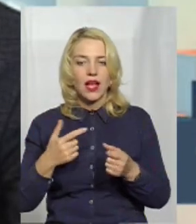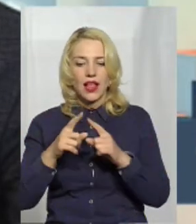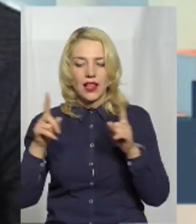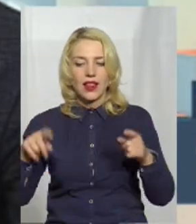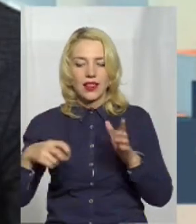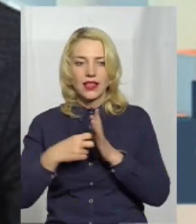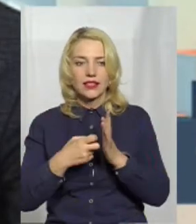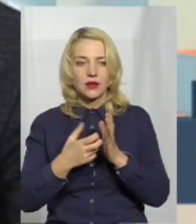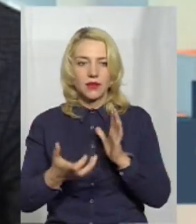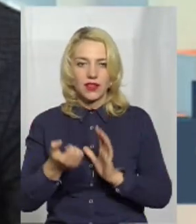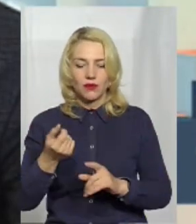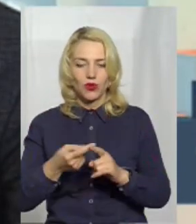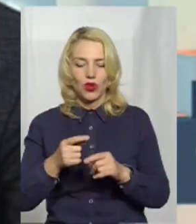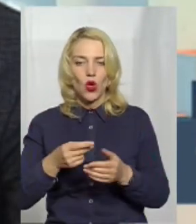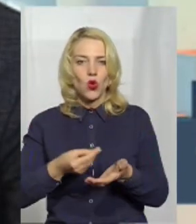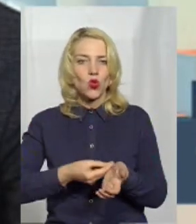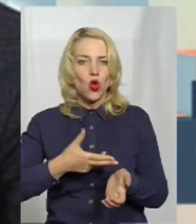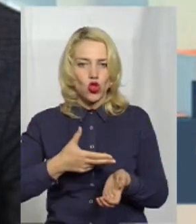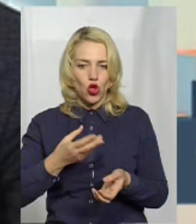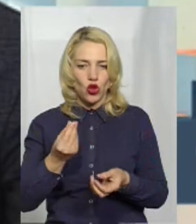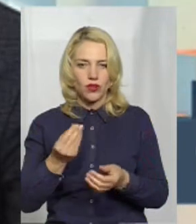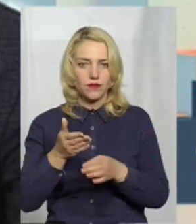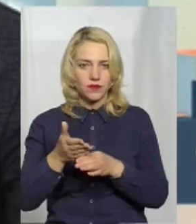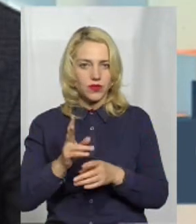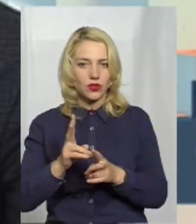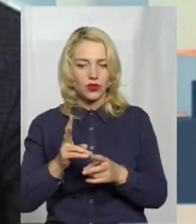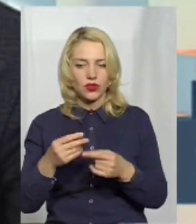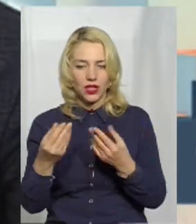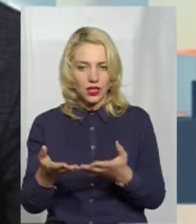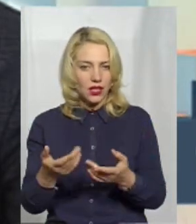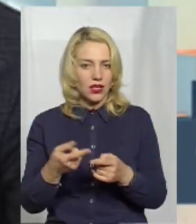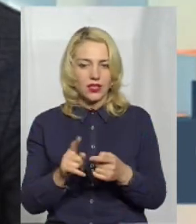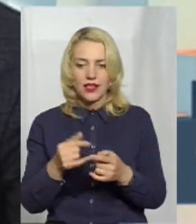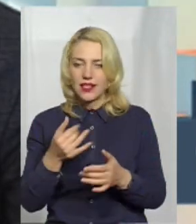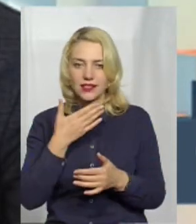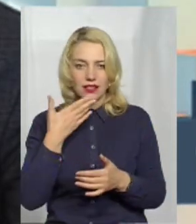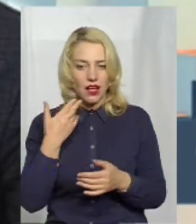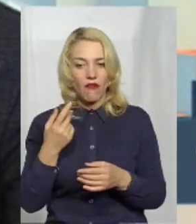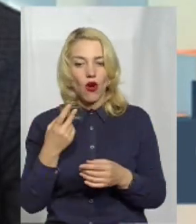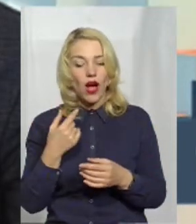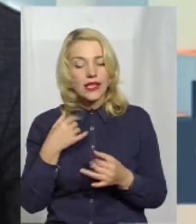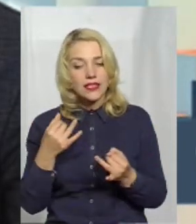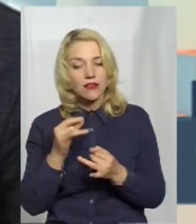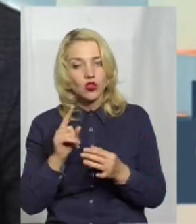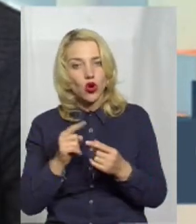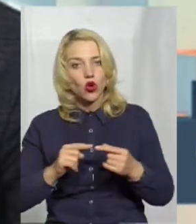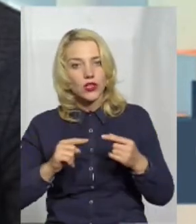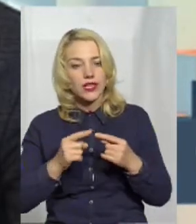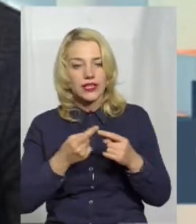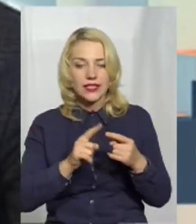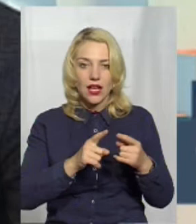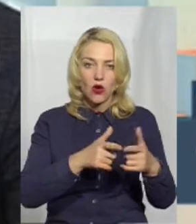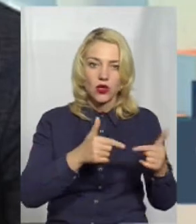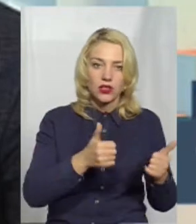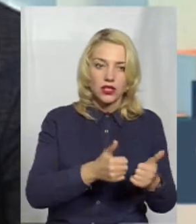організація. Донору це не дуже, мені здається, цікаво. Донору цікаво, а що конкретно ця організація готова зробити для іншої,